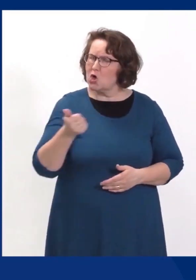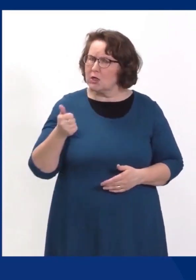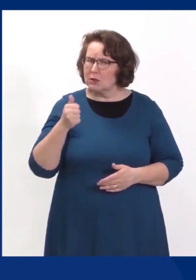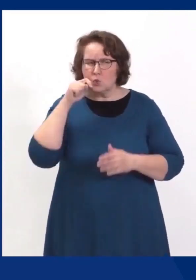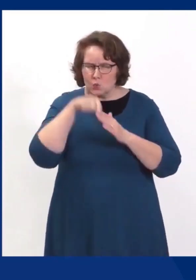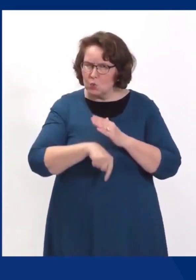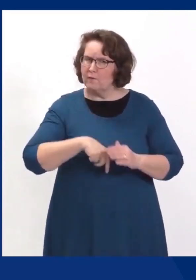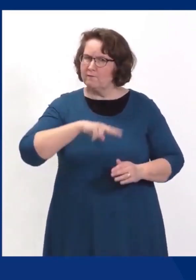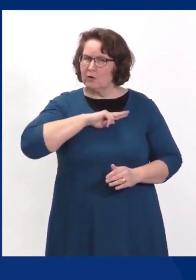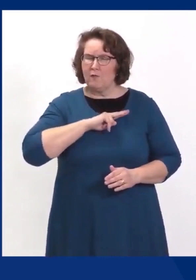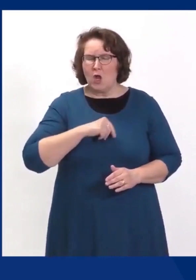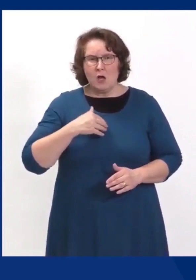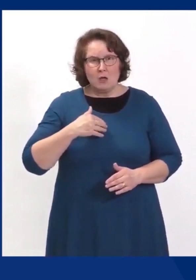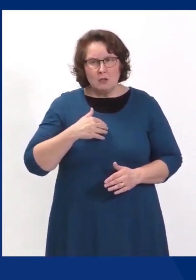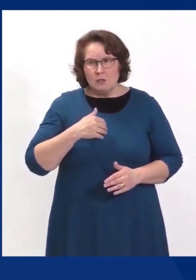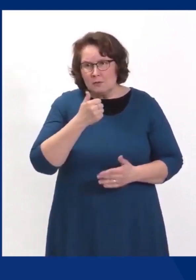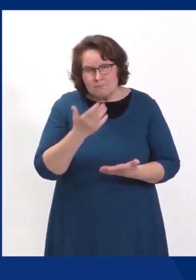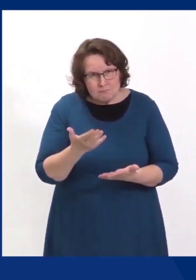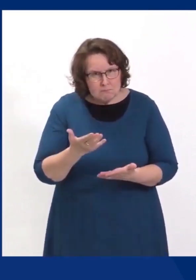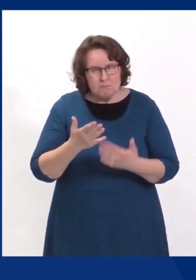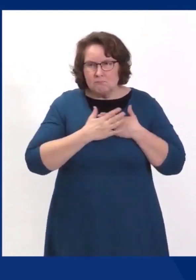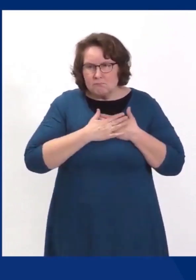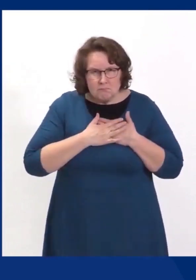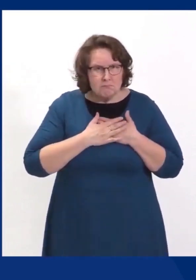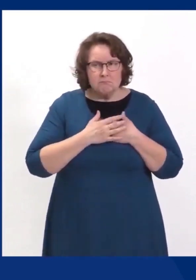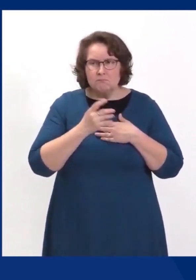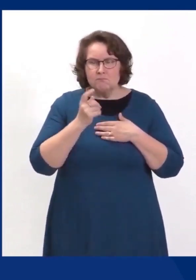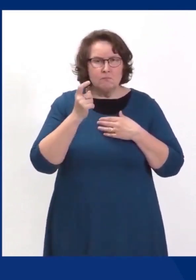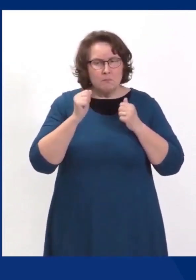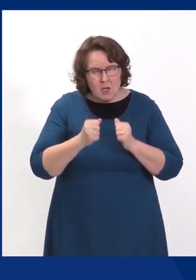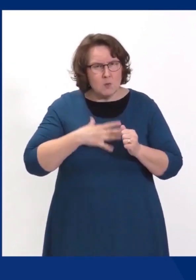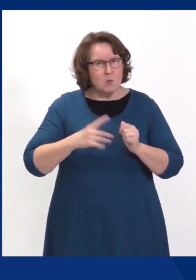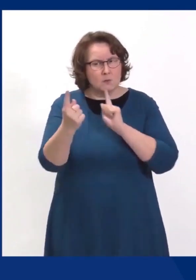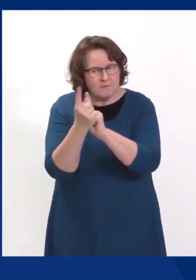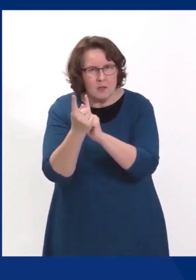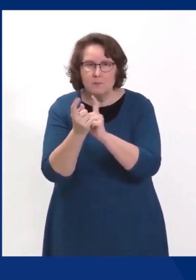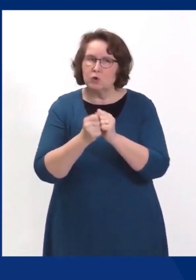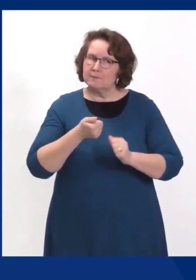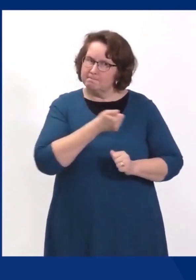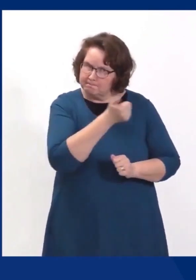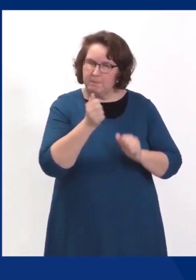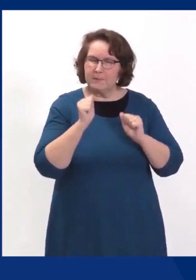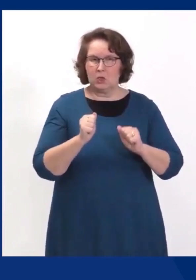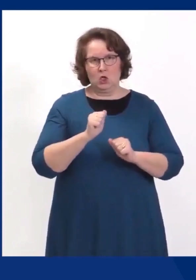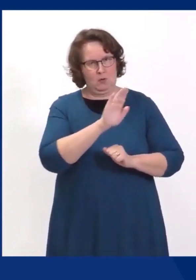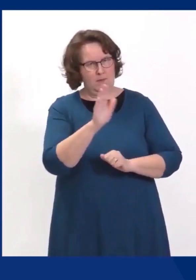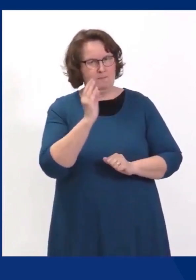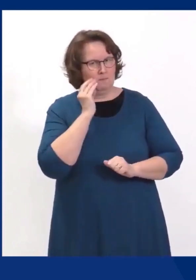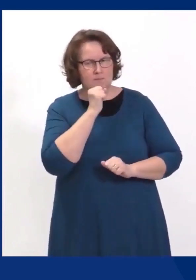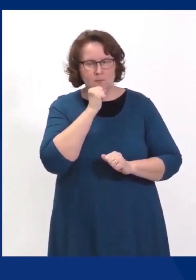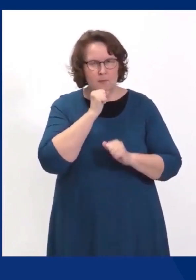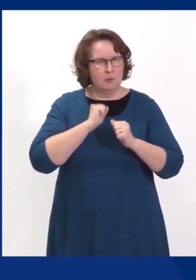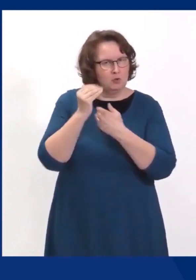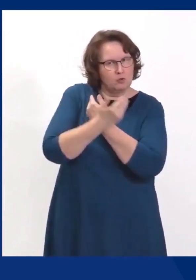hankalan tuntuista olla niistä rakkaista erossa, niin ihan jokaisen meistä tehtävä on nyt suojella omia isovanhempia ja omia